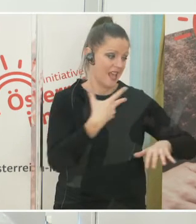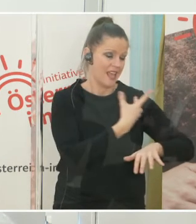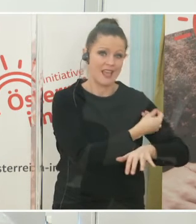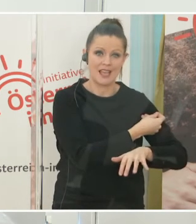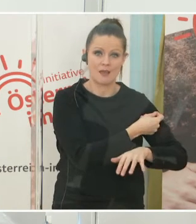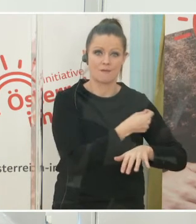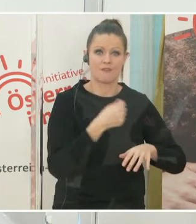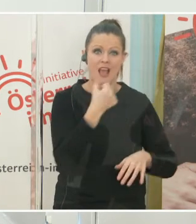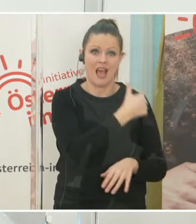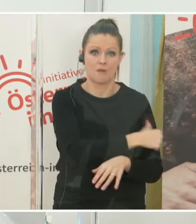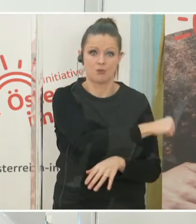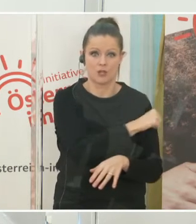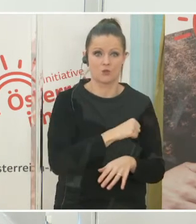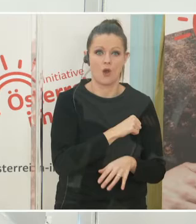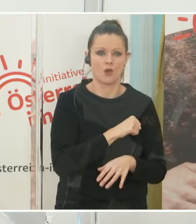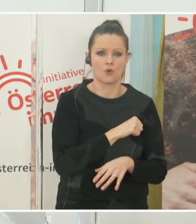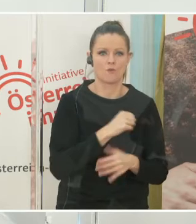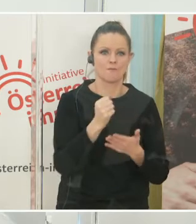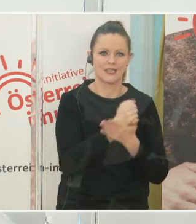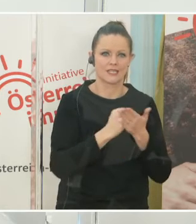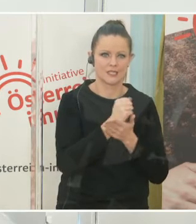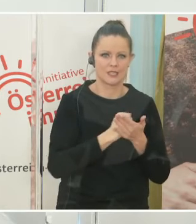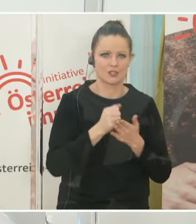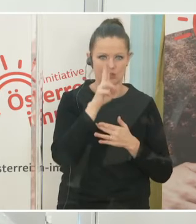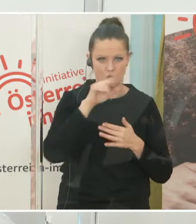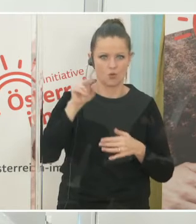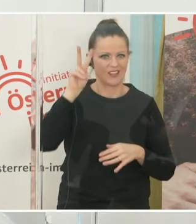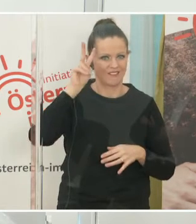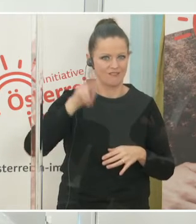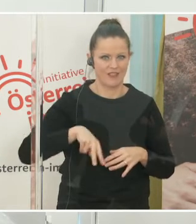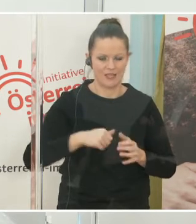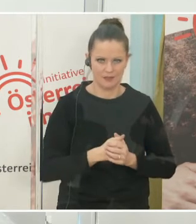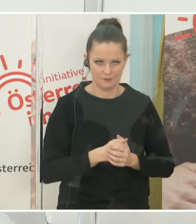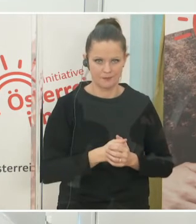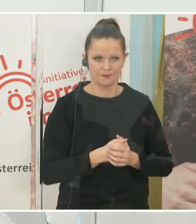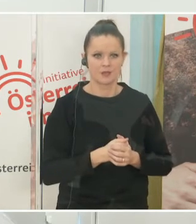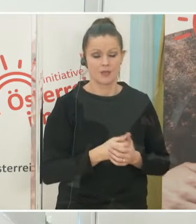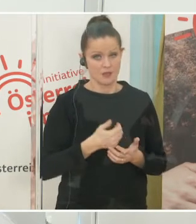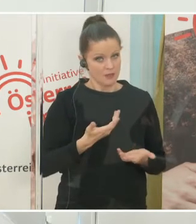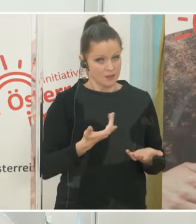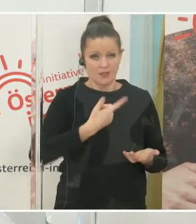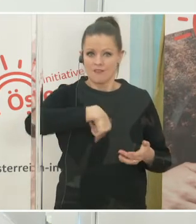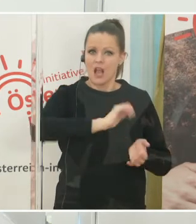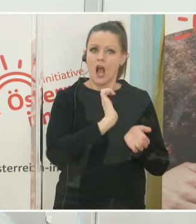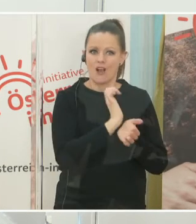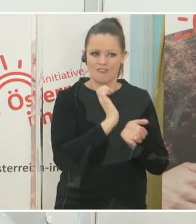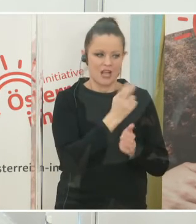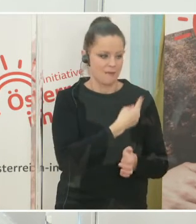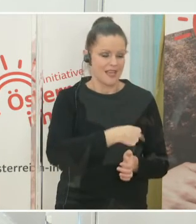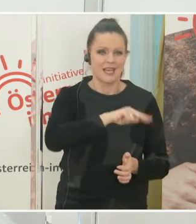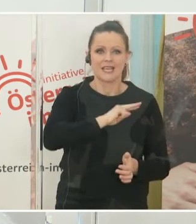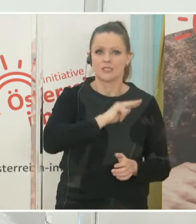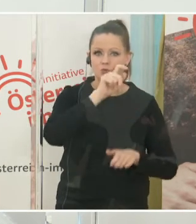MedUni Wien, vor allem für Risikopersonen, haben wir natürlich eine der Aufgaben, dass wir diese Risikopersonen